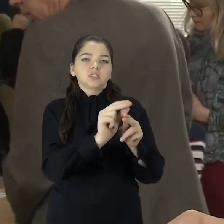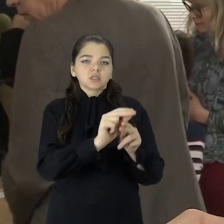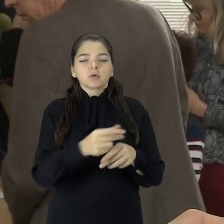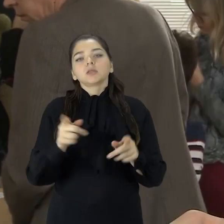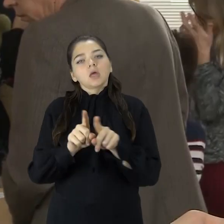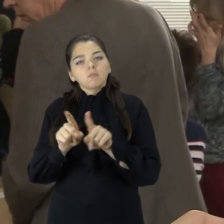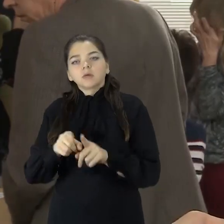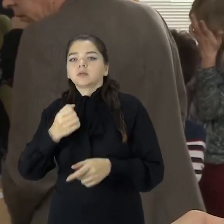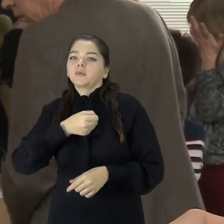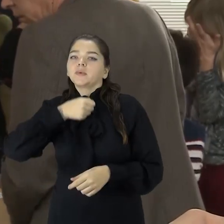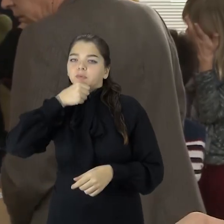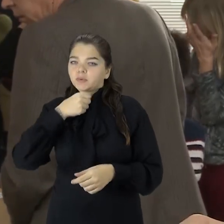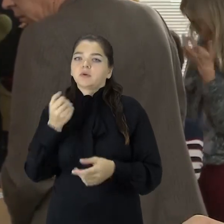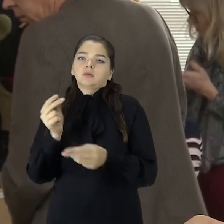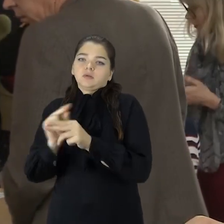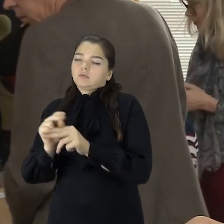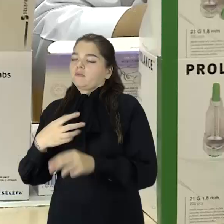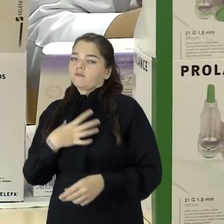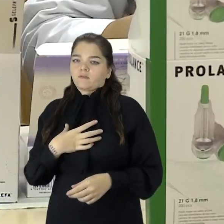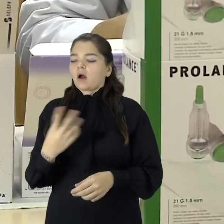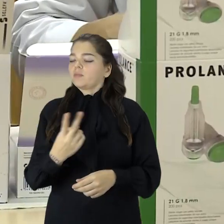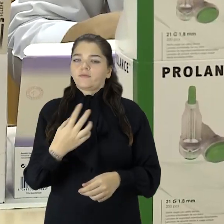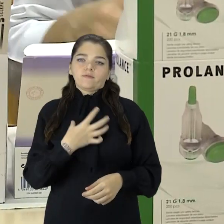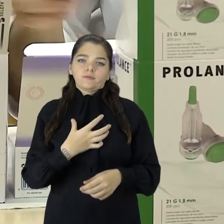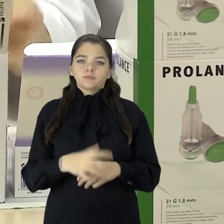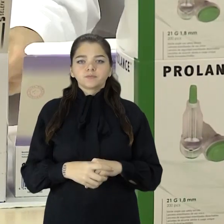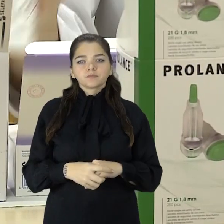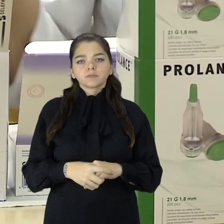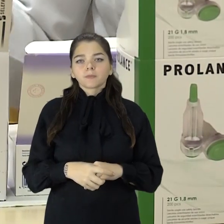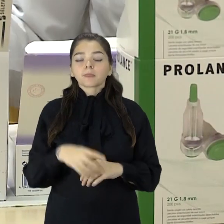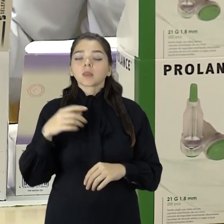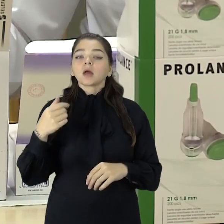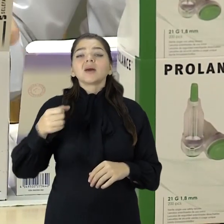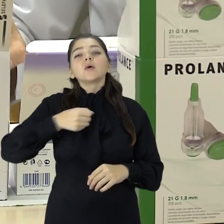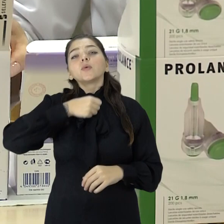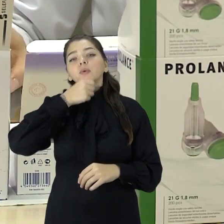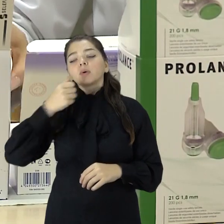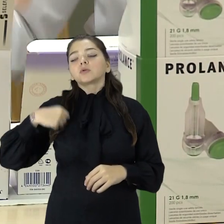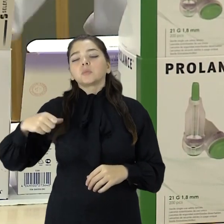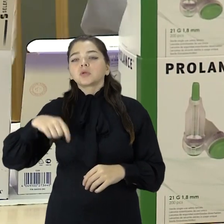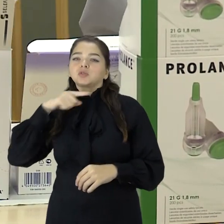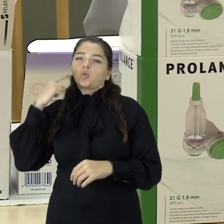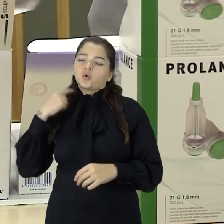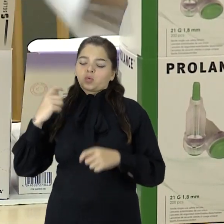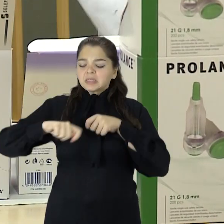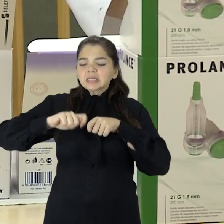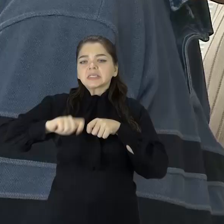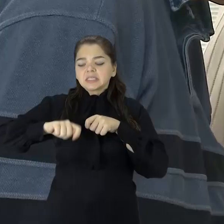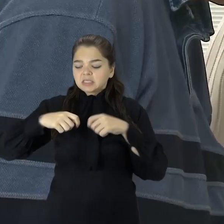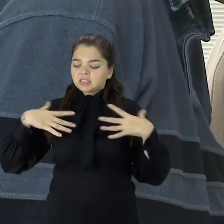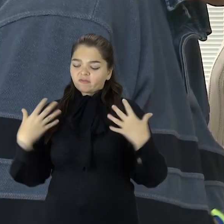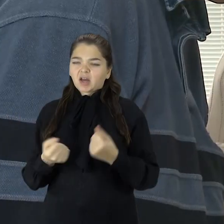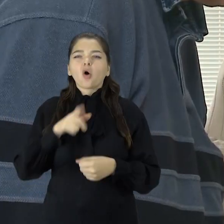tiek vyresniams žmonėms, kurie jau turi gretutinės lygas. Vyresnės žmonės labiau linki profilaktiškai tikrinti savo sveikatą. Jaunimas